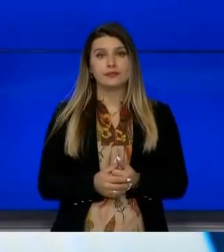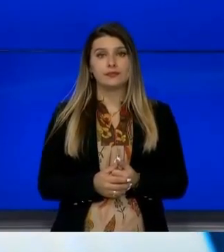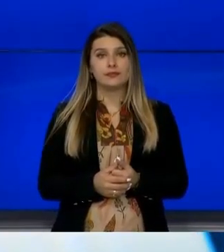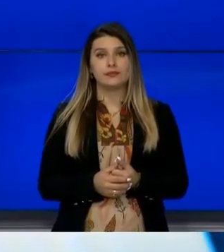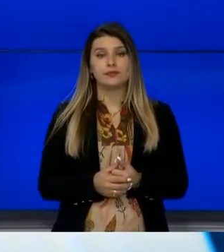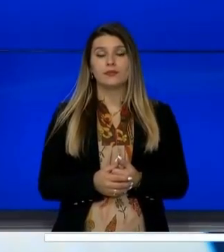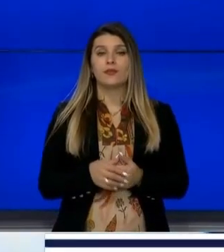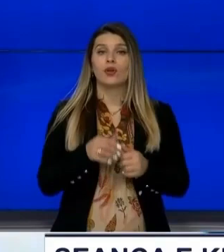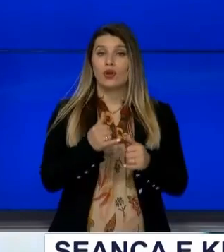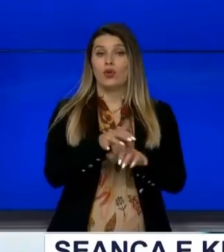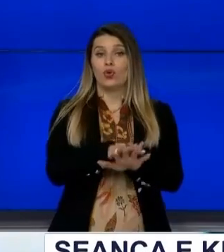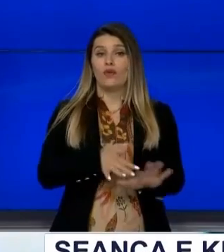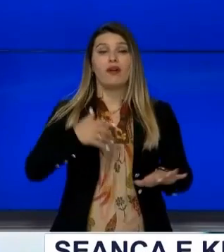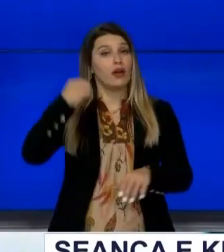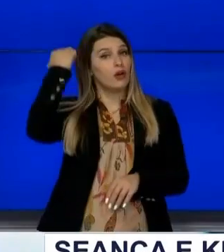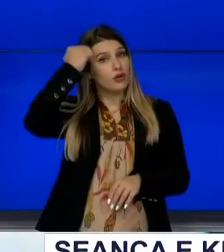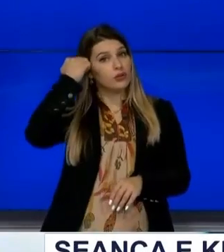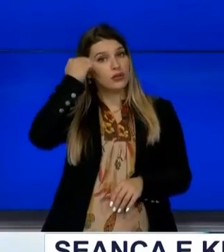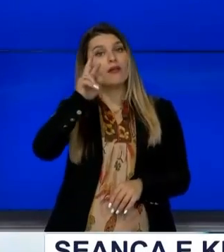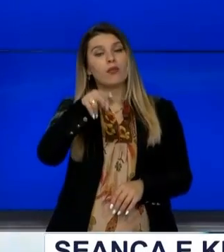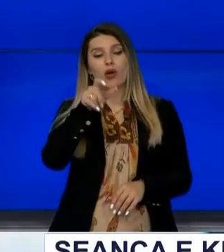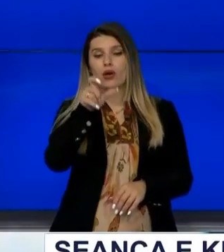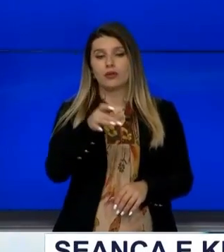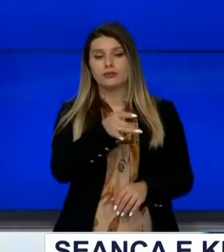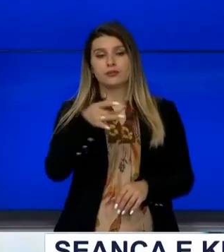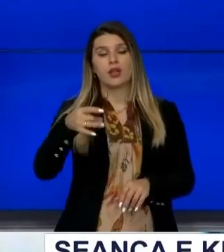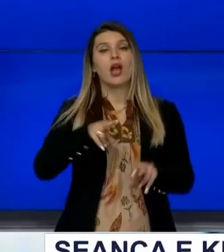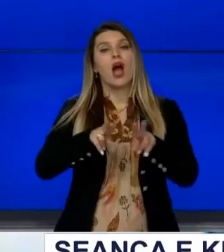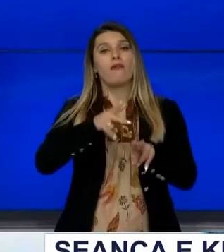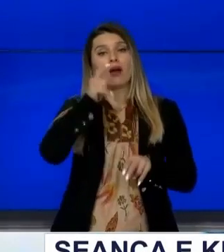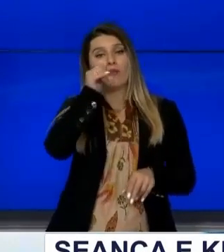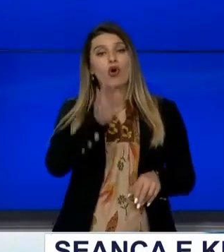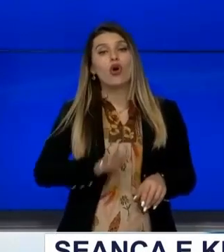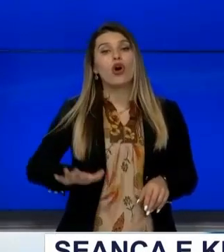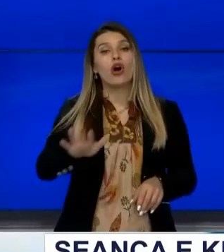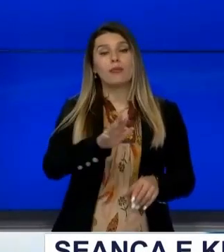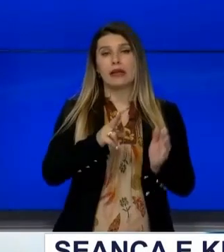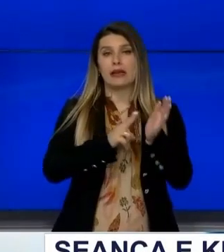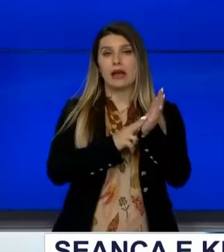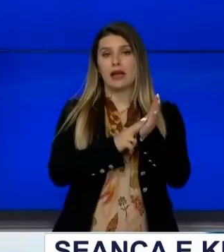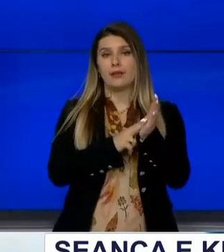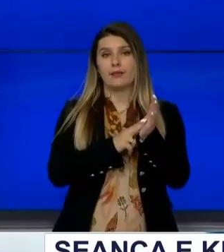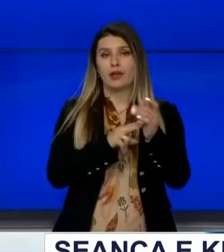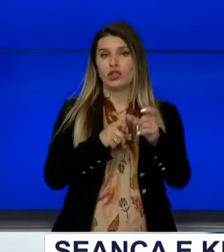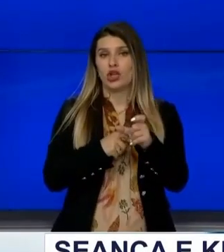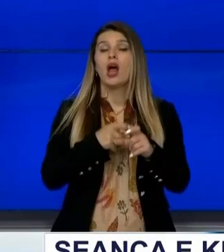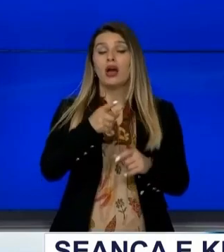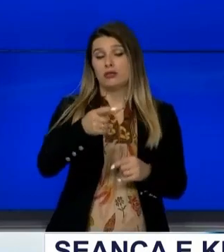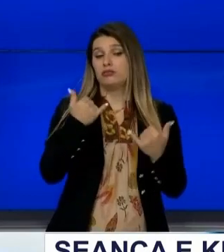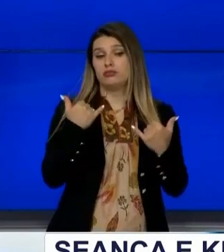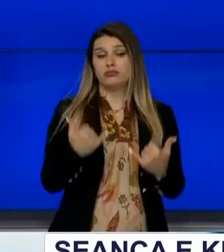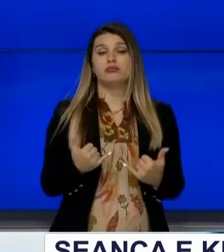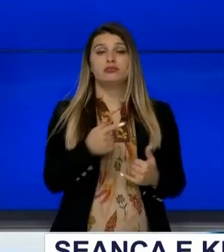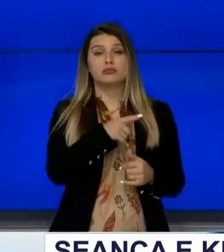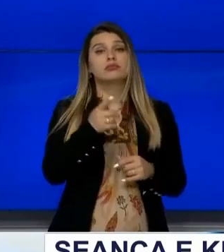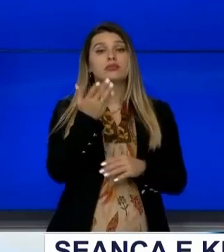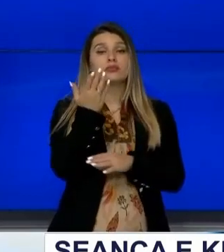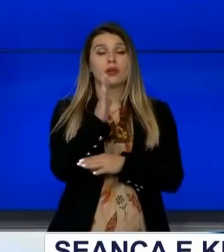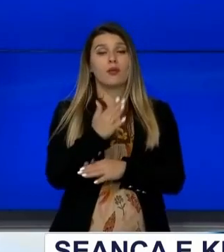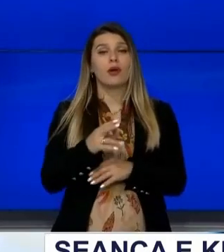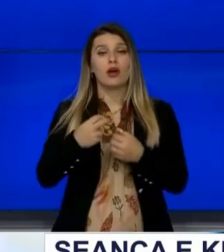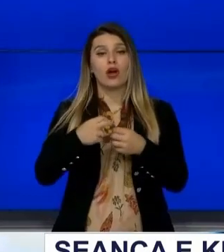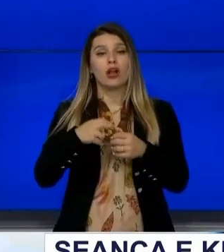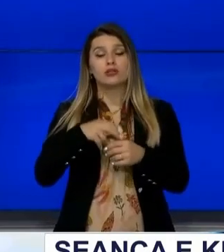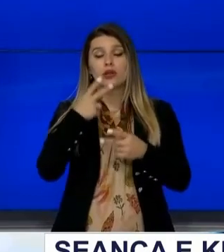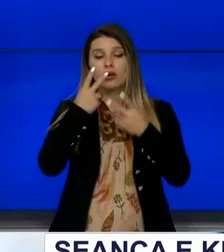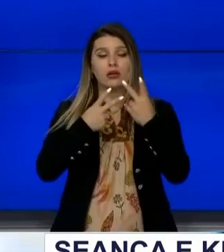Kuvendi Kosovës ka zgjedhur na imqelajnë avokat të popullit Ndërko shumisa parlamentare Koalicjone Qiverisës sërrisht ka